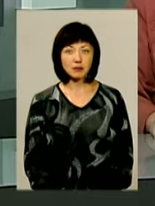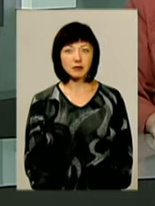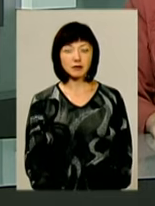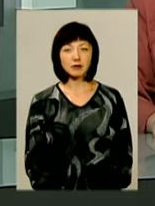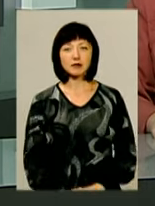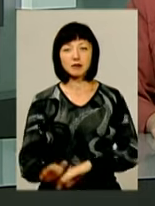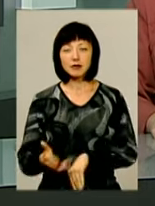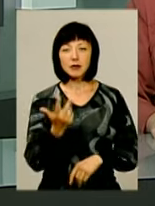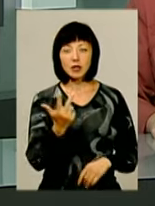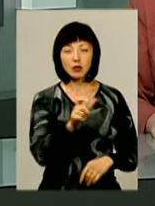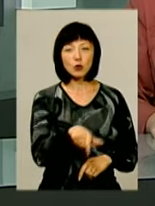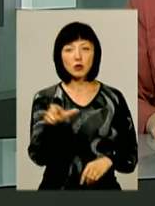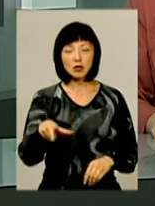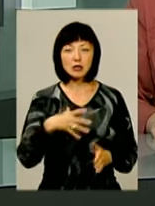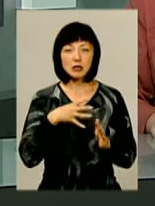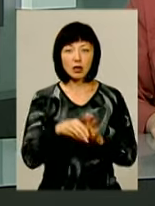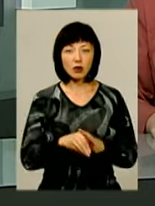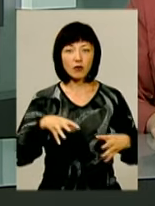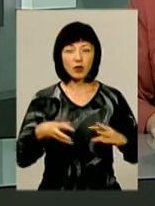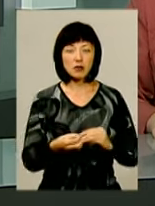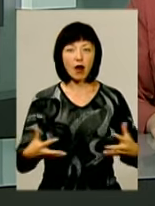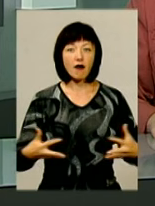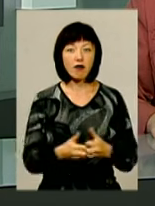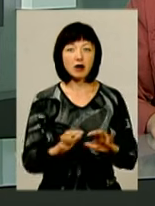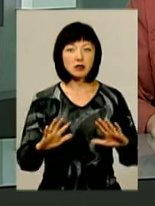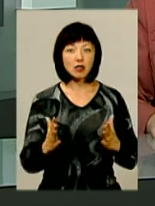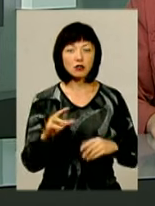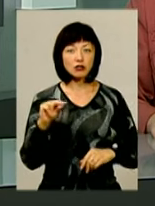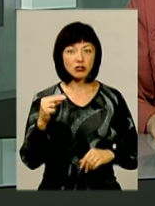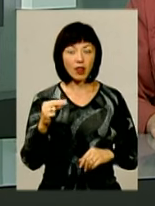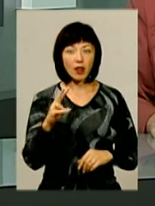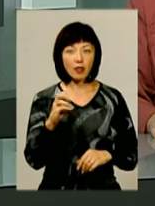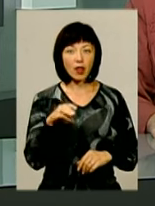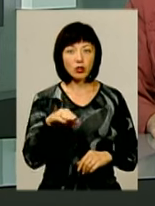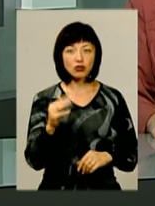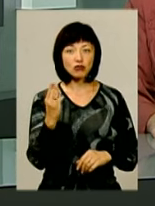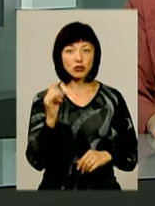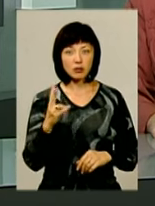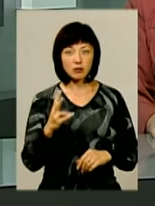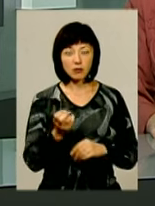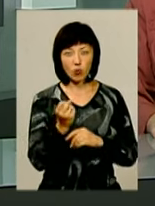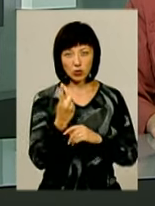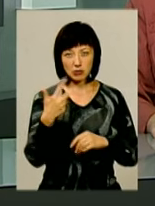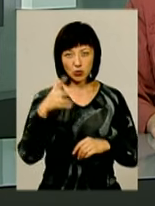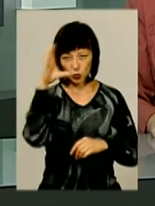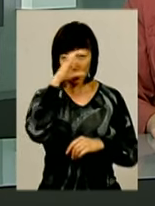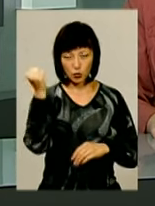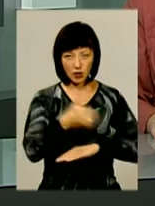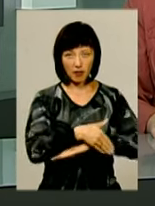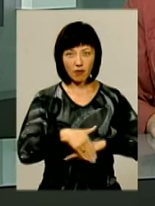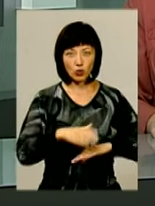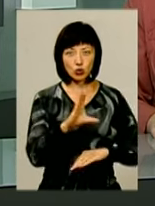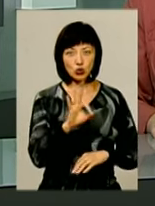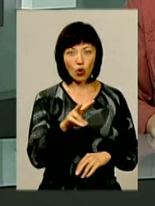Три людини загинули внаслідок аварії, яка сталася в четвер в Нетішині о пів на 12 ночі. На вулиці Солов